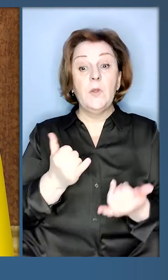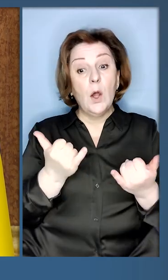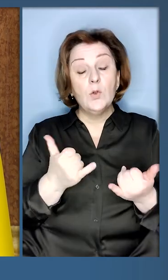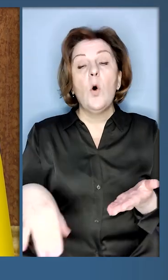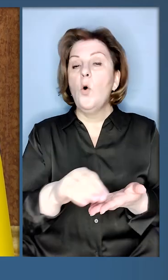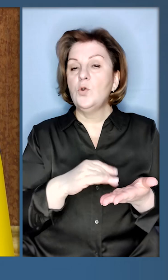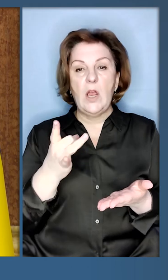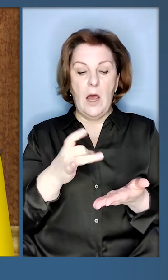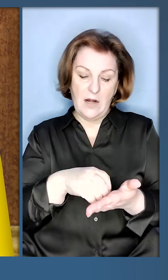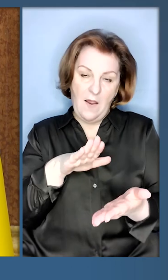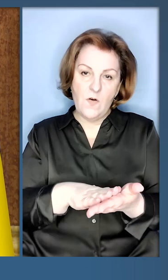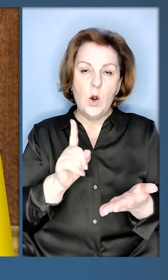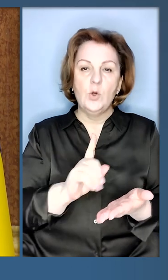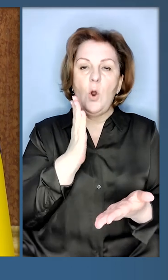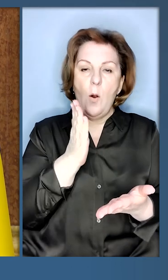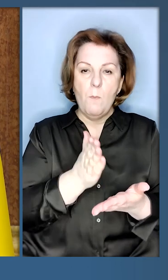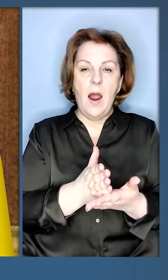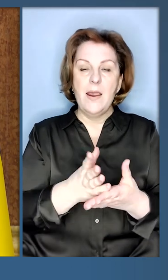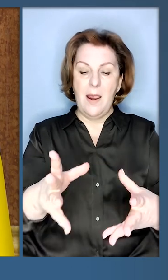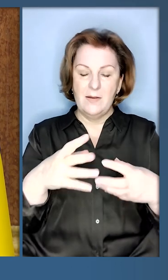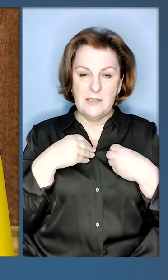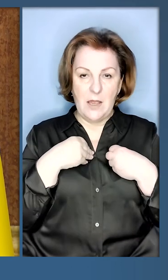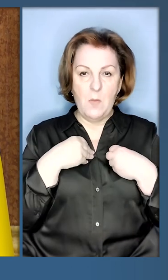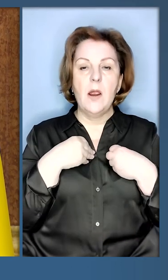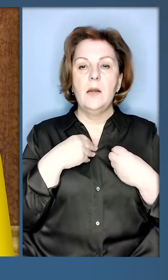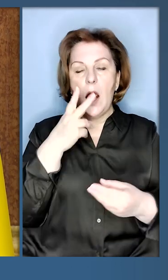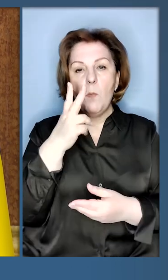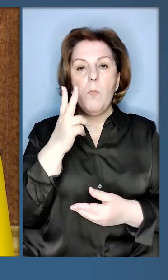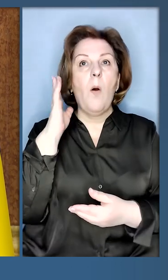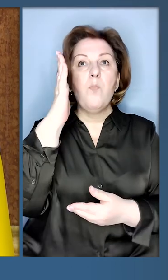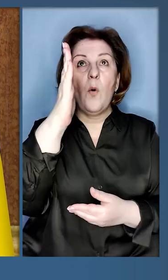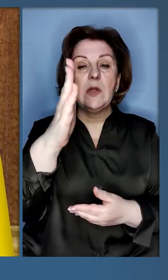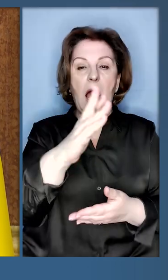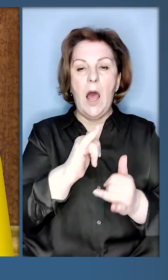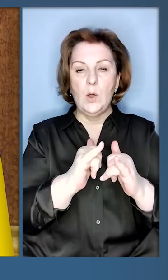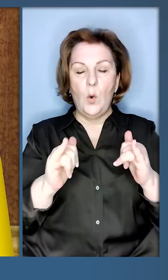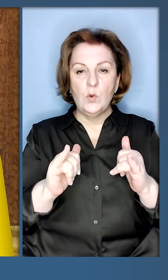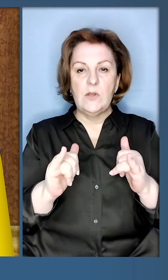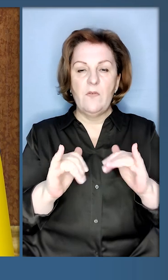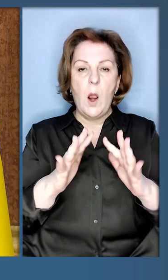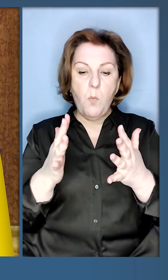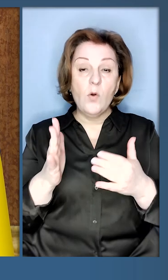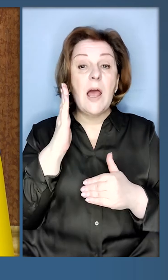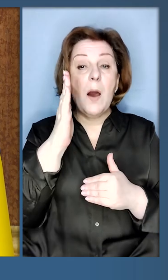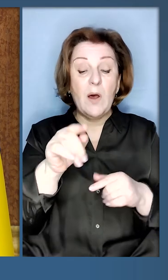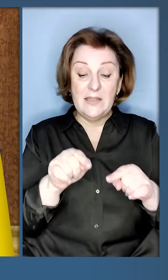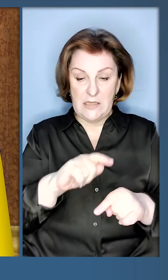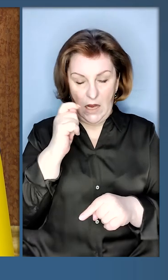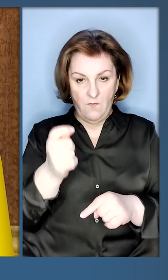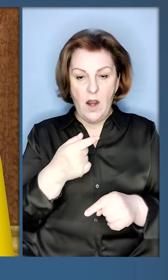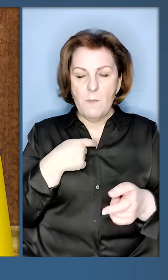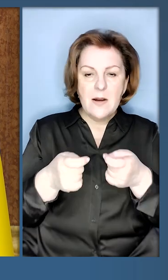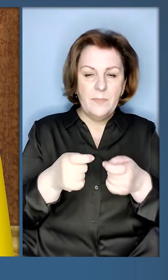зафіксували, що маємо спільне бачення щодо подальшого розвитку подій і перспектив у цій війні. Ми